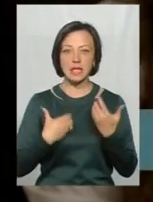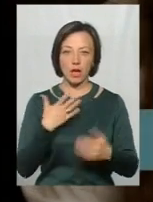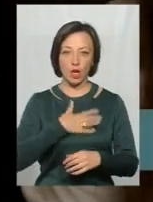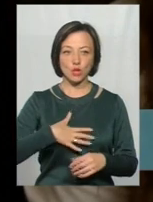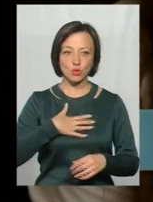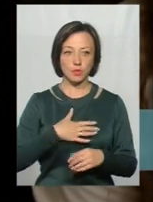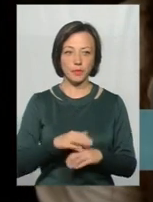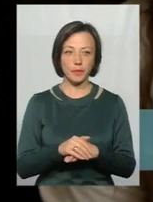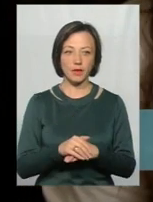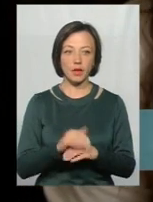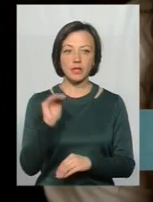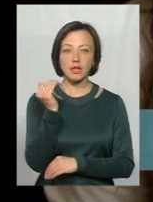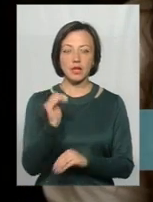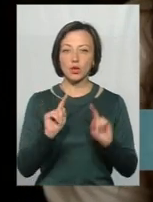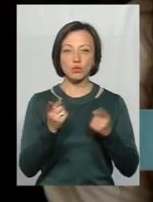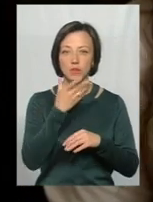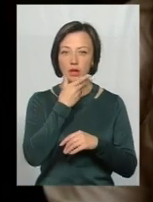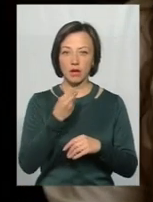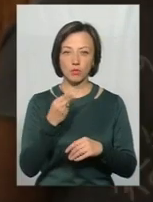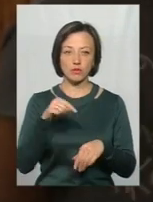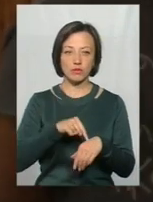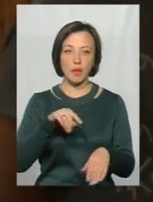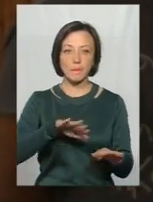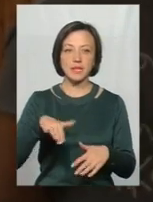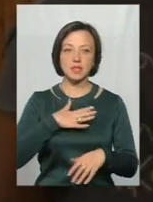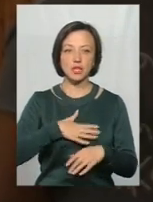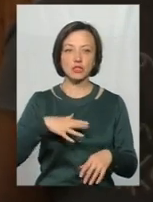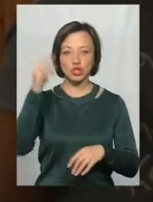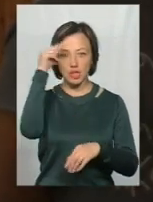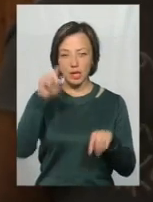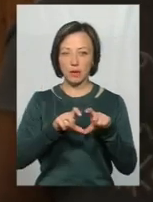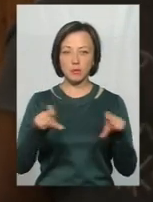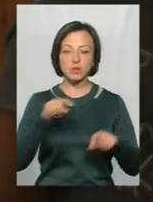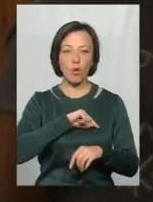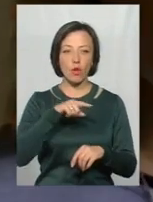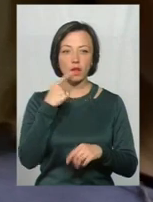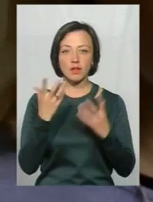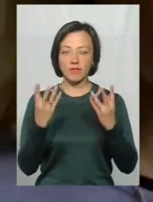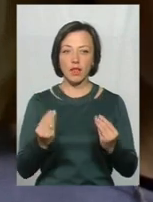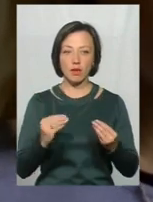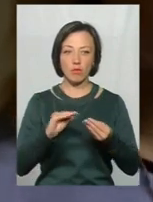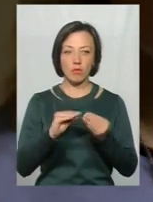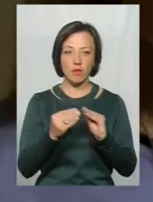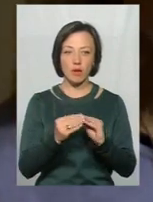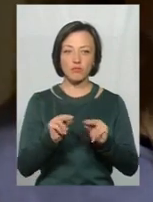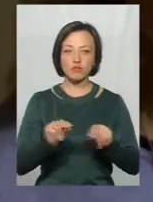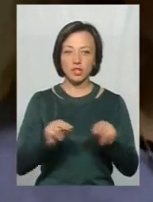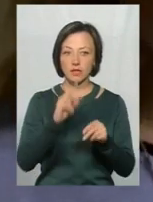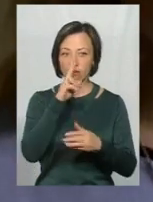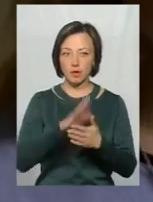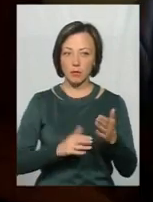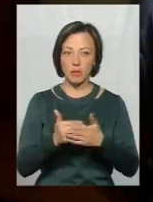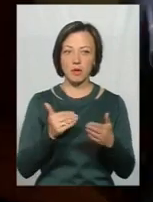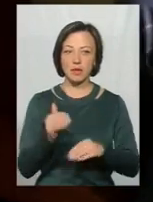Дитина себе дуже гарно почувала, як після стресу. Шкільний психолог Олена Мазур каже, у день інциденту вчитель вибачилася перед